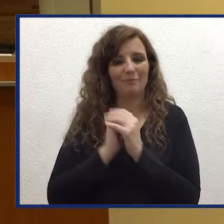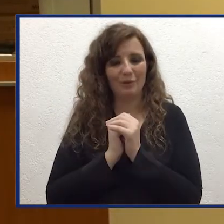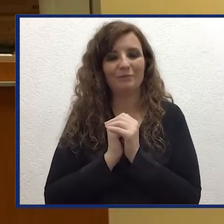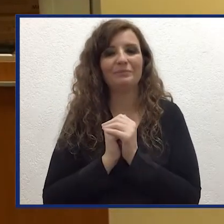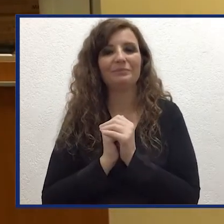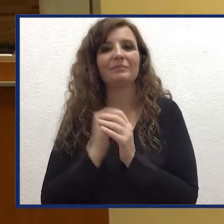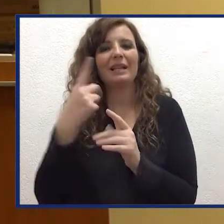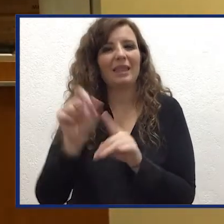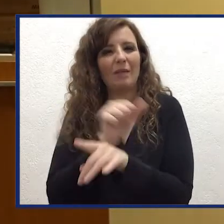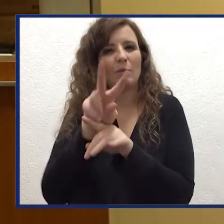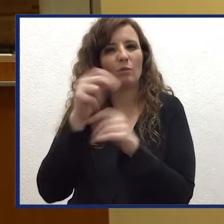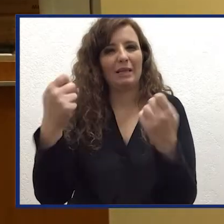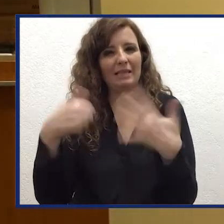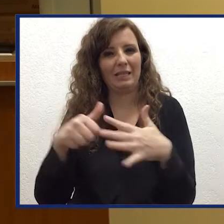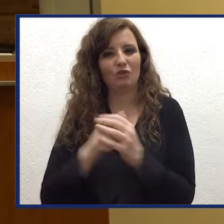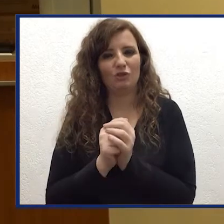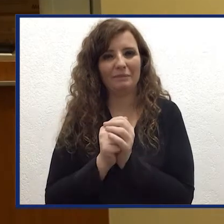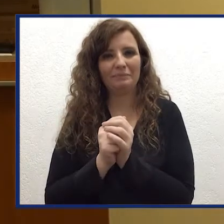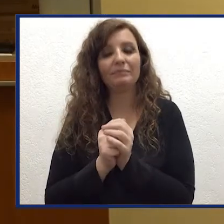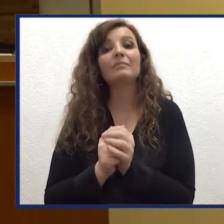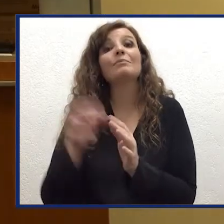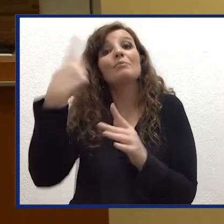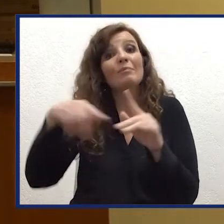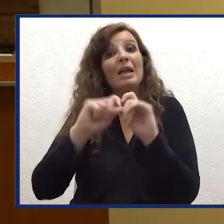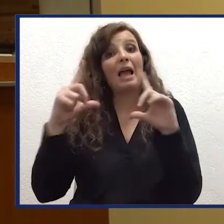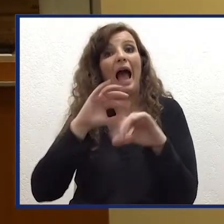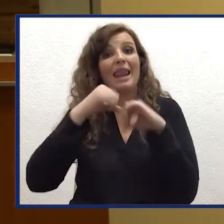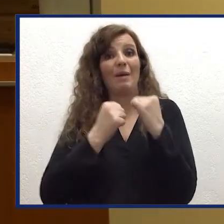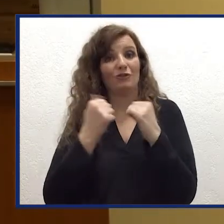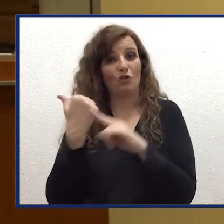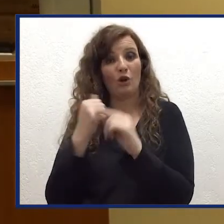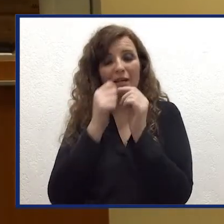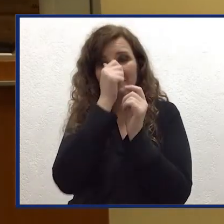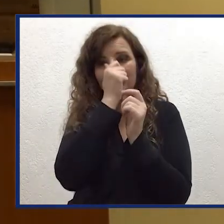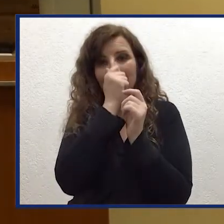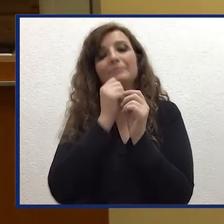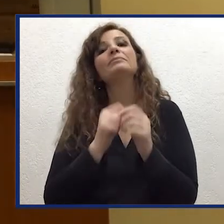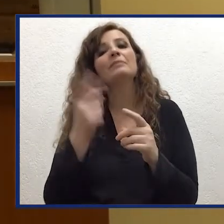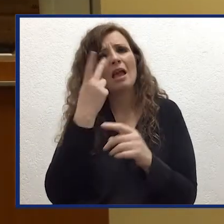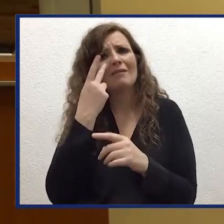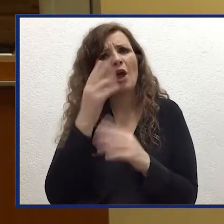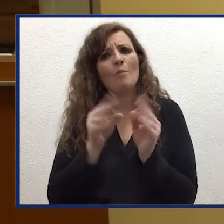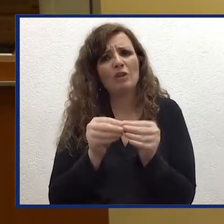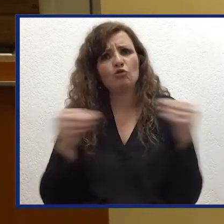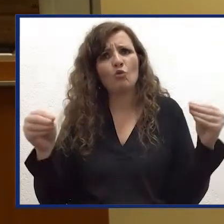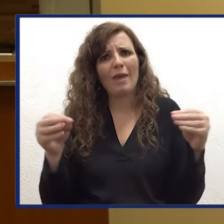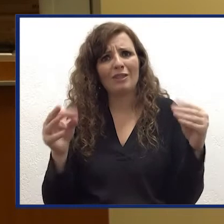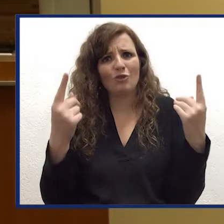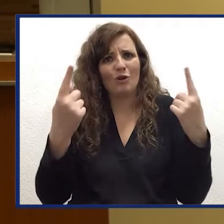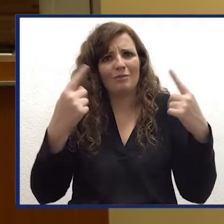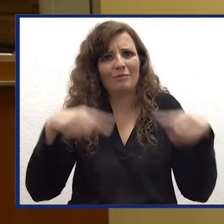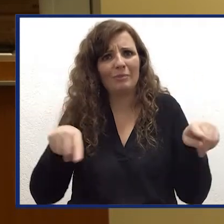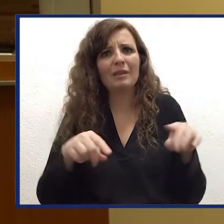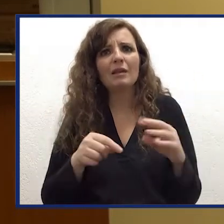'Eptra relativamente al 2016. In questa animazione vi mostro come questo tool